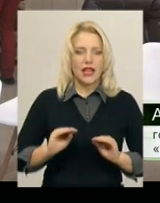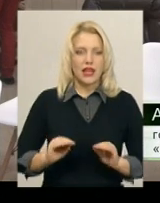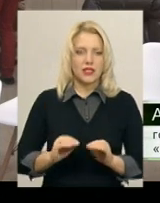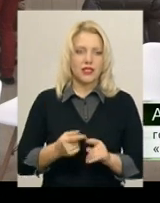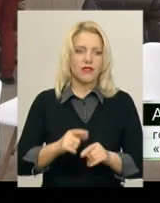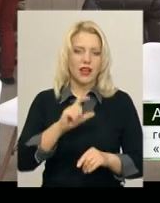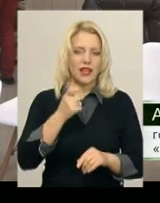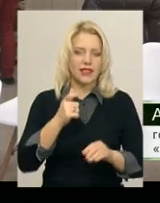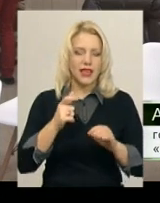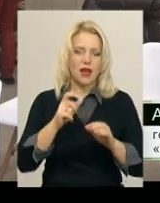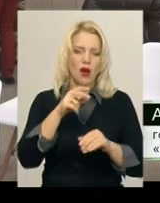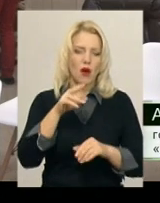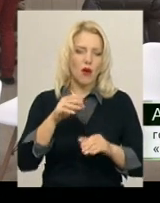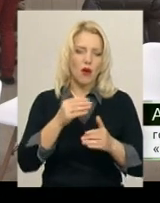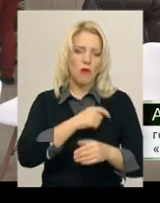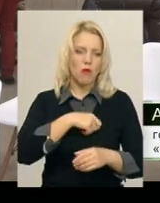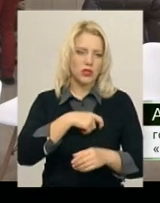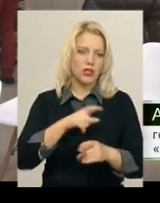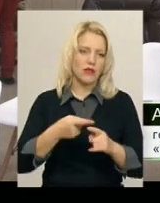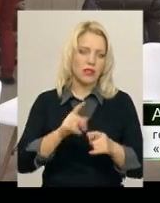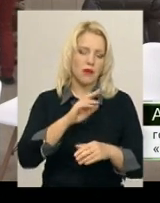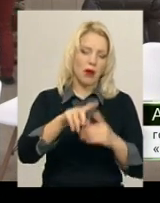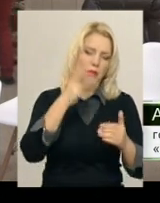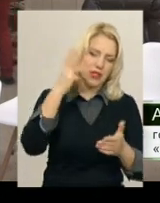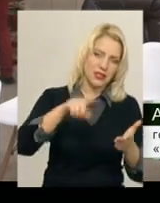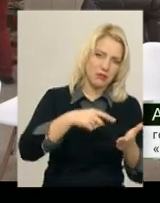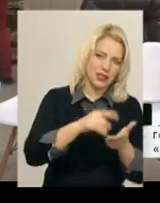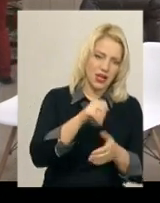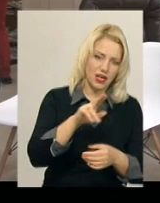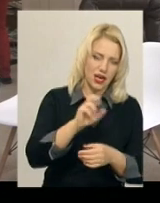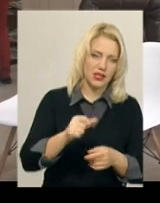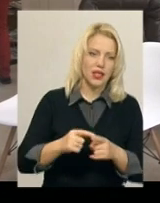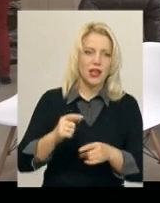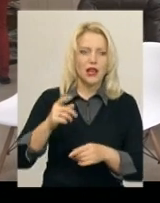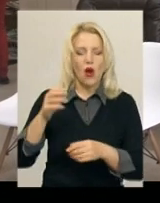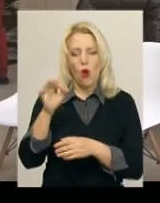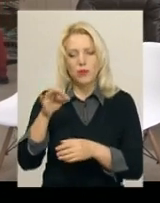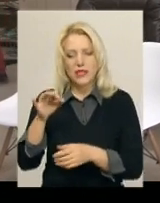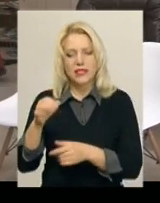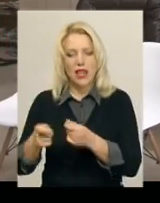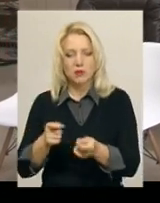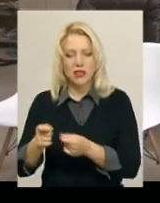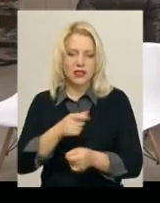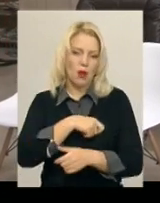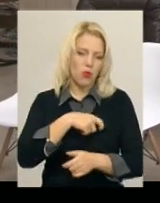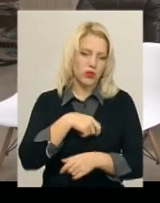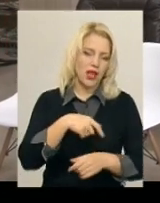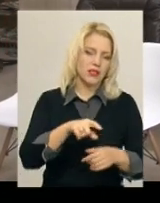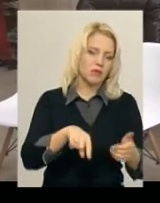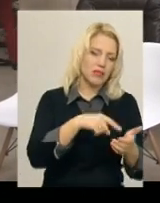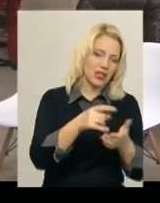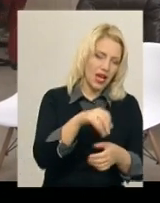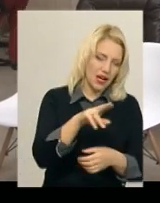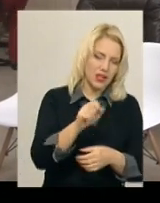структурних підрозділів Хмельницької міської ради, структурних підрозділів обласної адміністрації, депутатів міської ради, депутатів